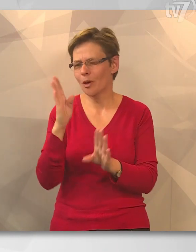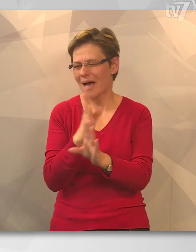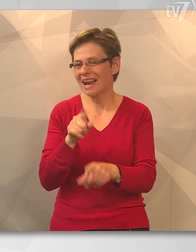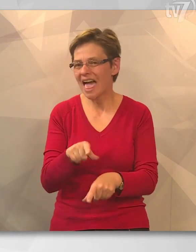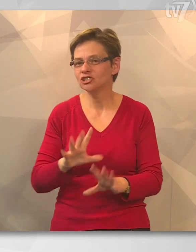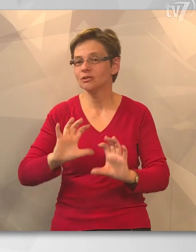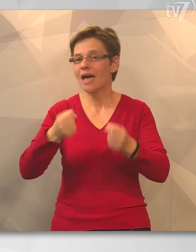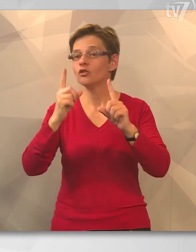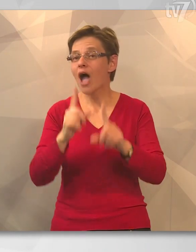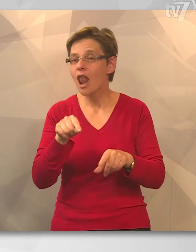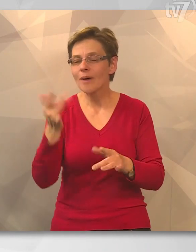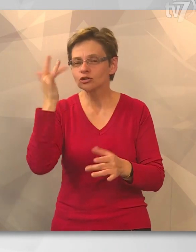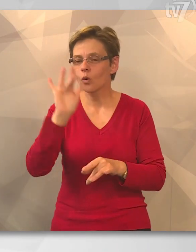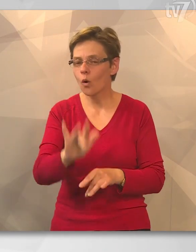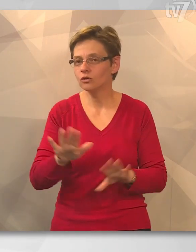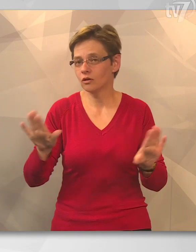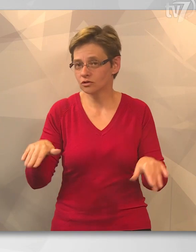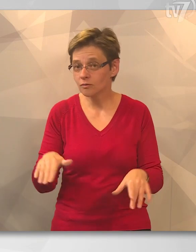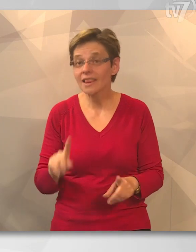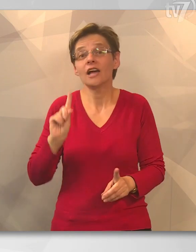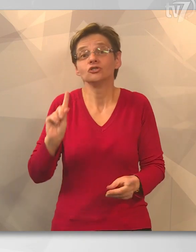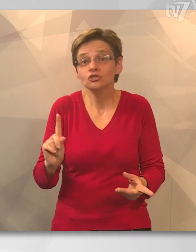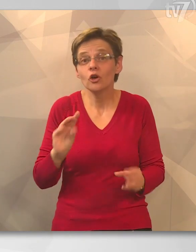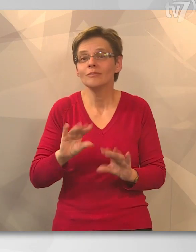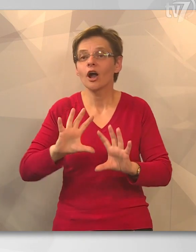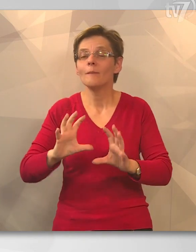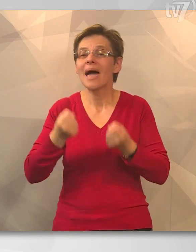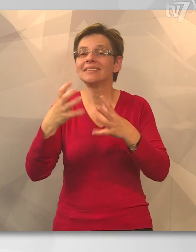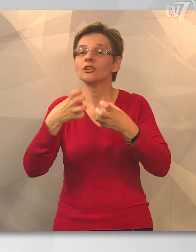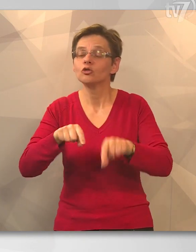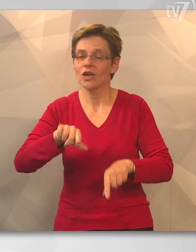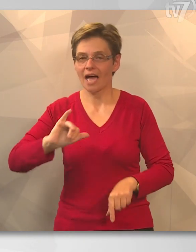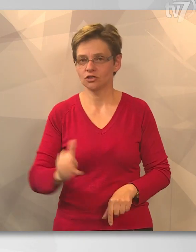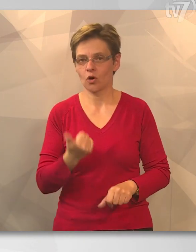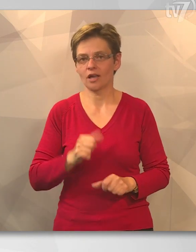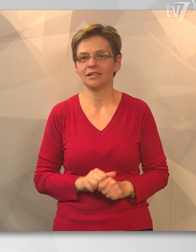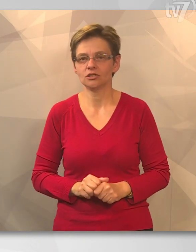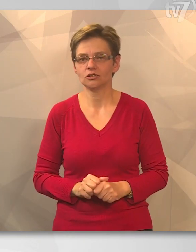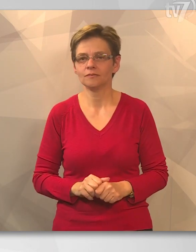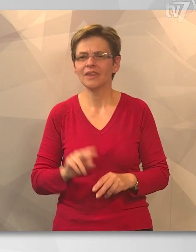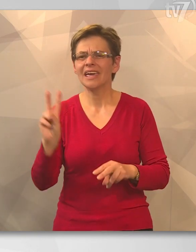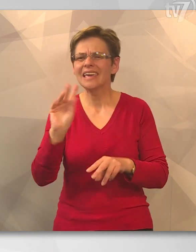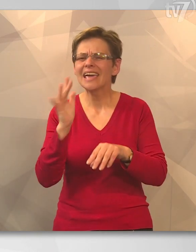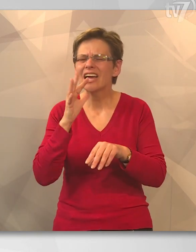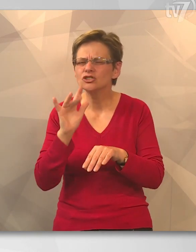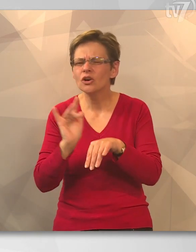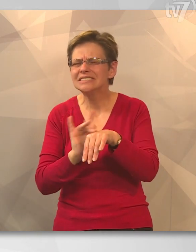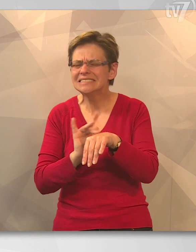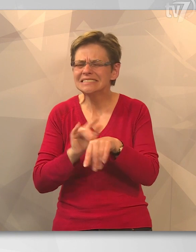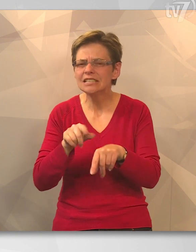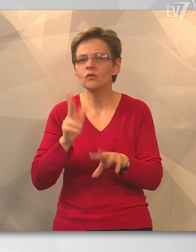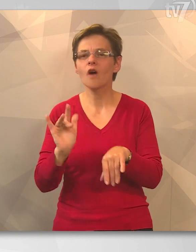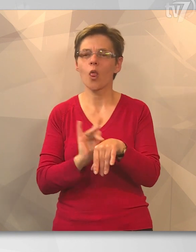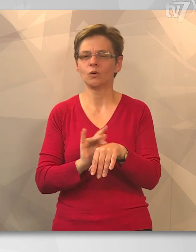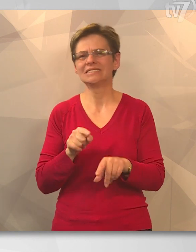megleshették a túzokmentőállomáson gondozott madarakat, sőt a mentett tojásokat is. A kékes színű